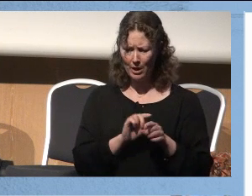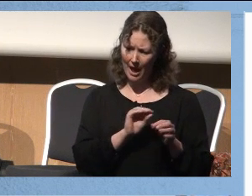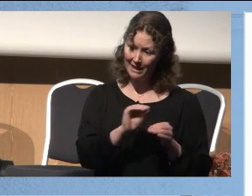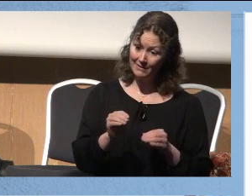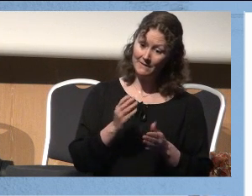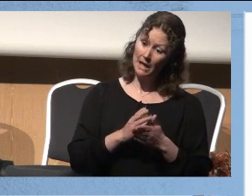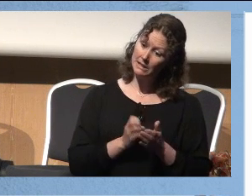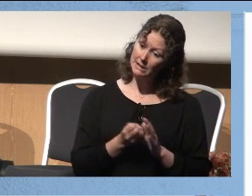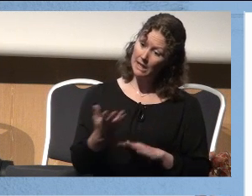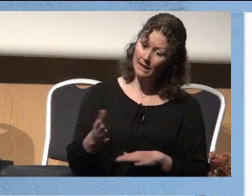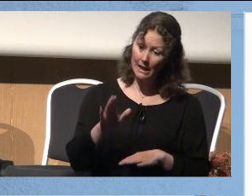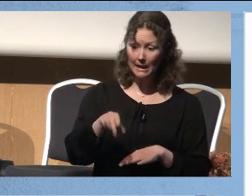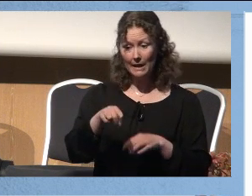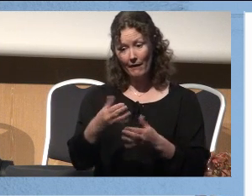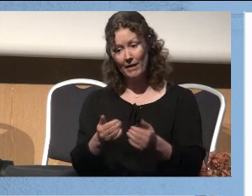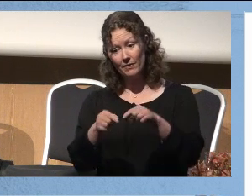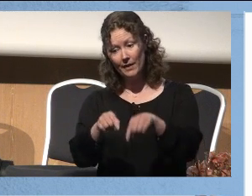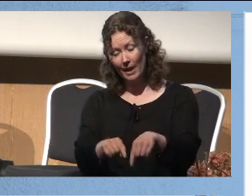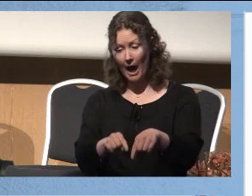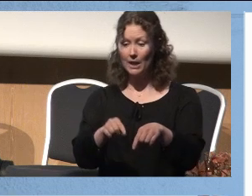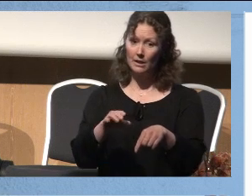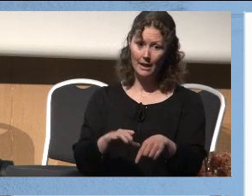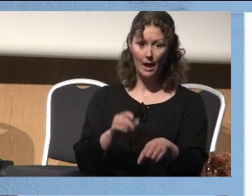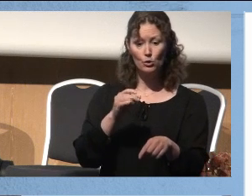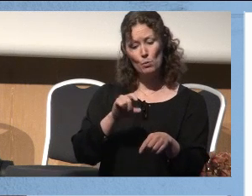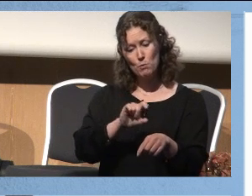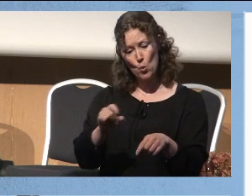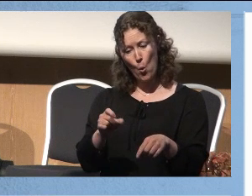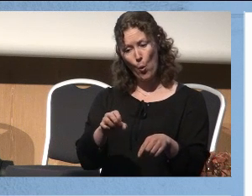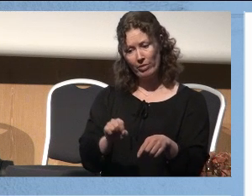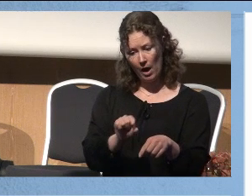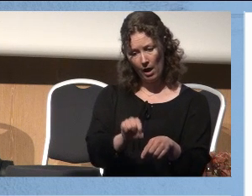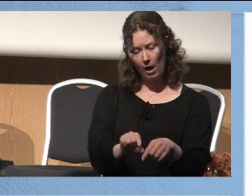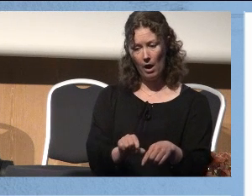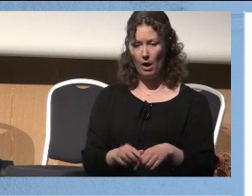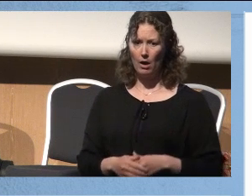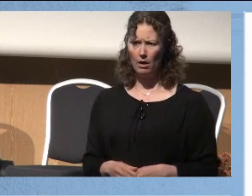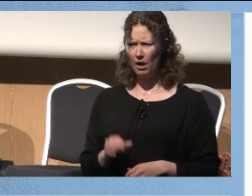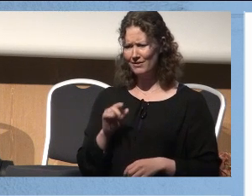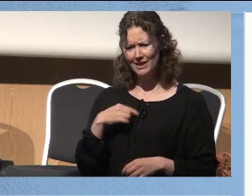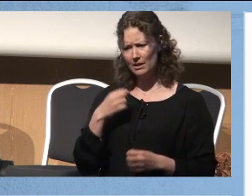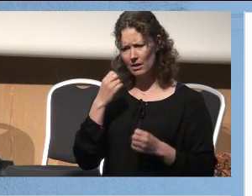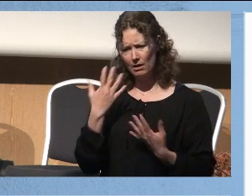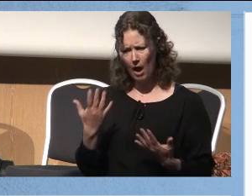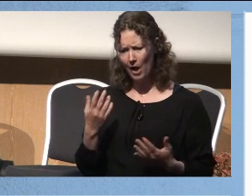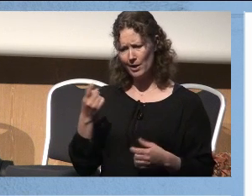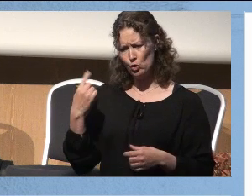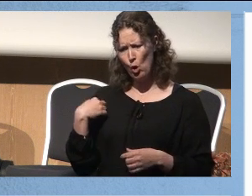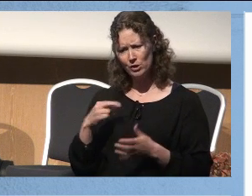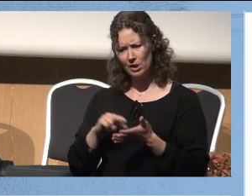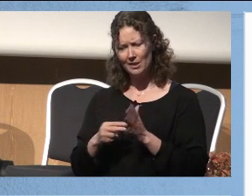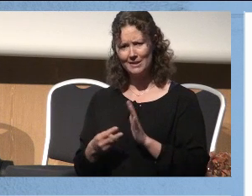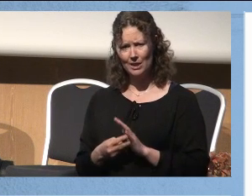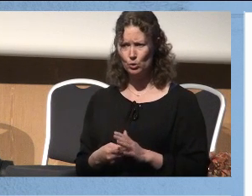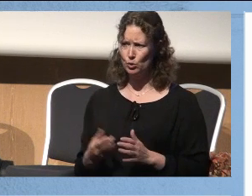sendt, den ligger der, den venter der, det er en barkode. Putte meg i tu at vi ikke klarer gårsdagens teknologi.